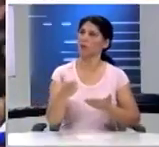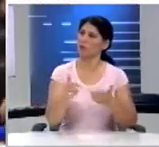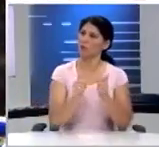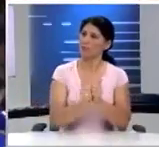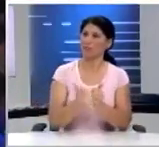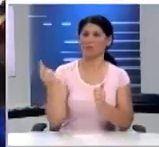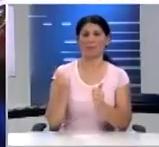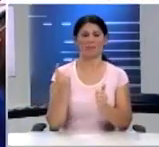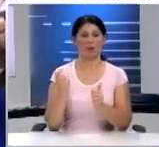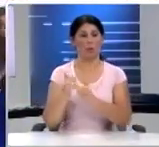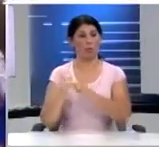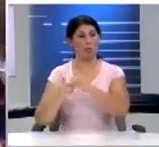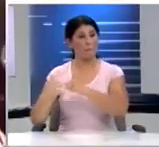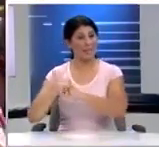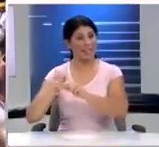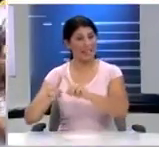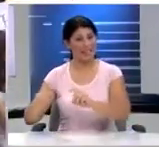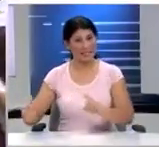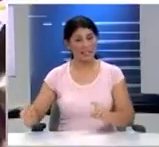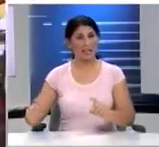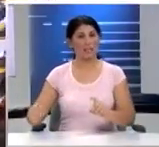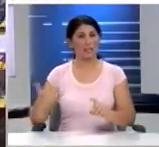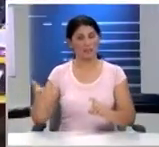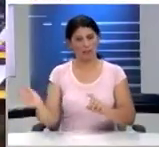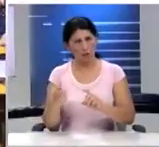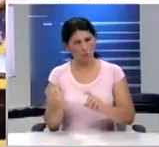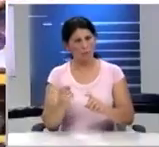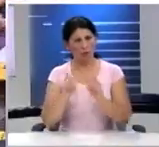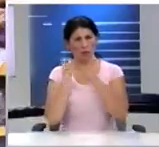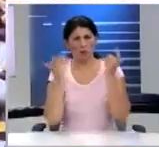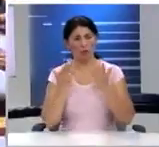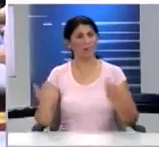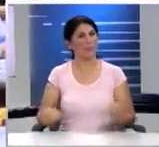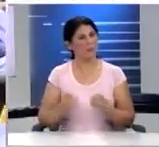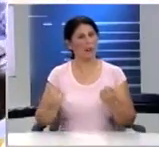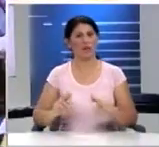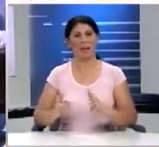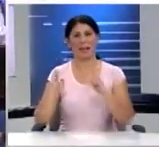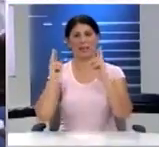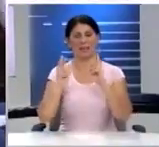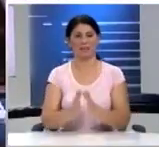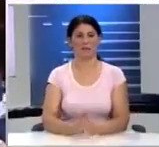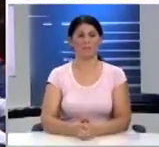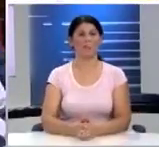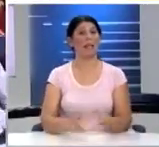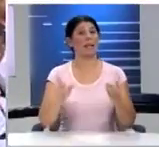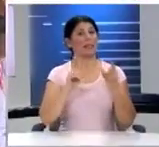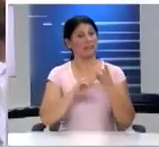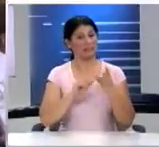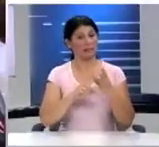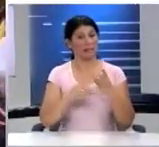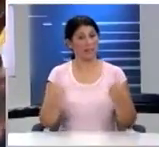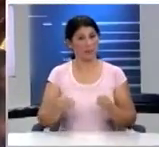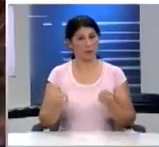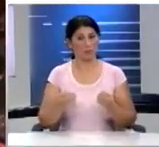υλικών και αξιοποίηση των απορριμμάτων του σχολείου για την παραγωγή ενέργειας Τρίτον, χρήση μέσων